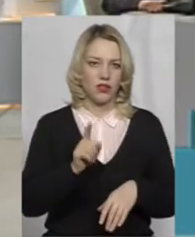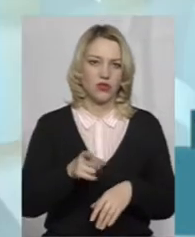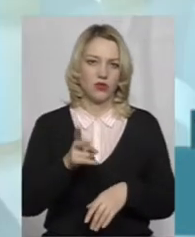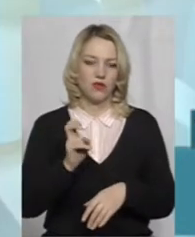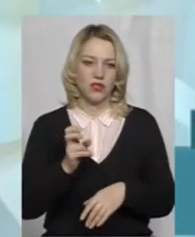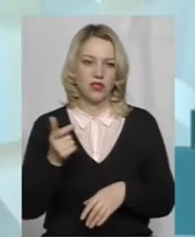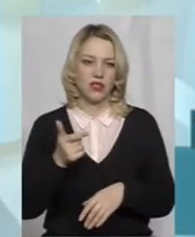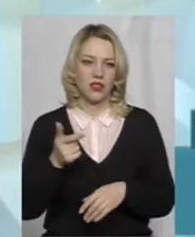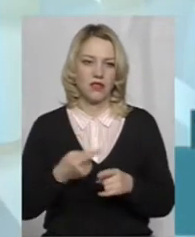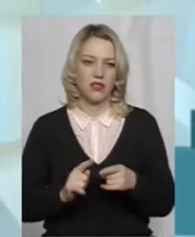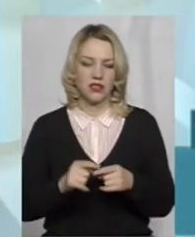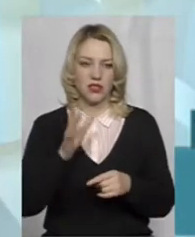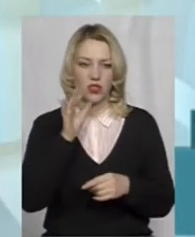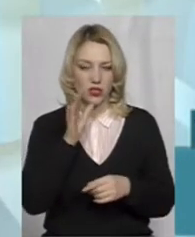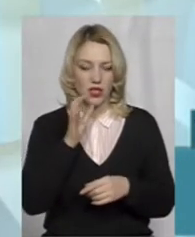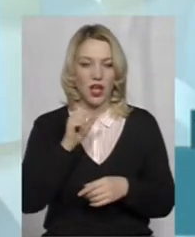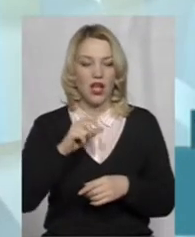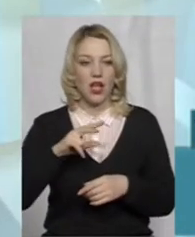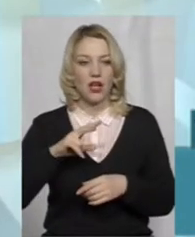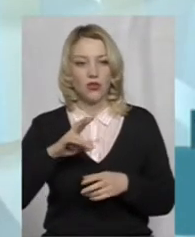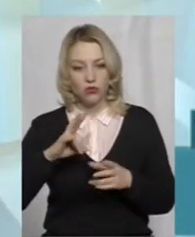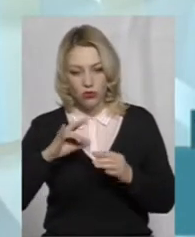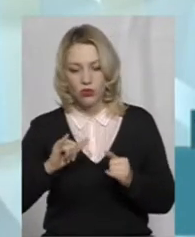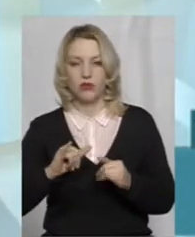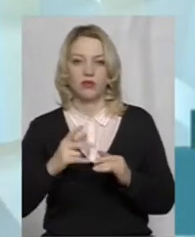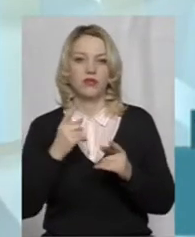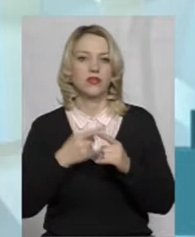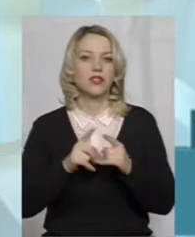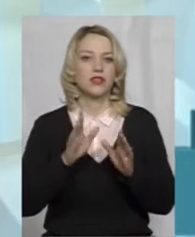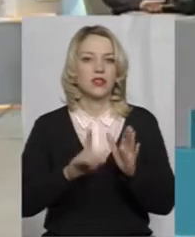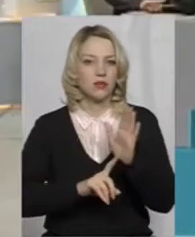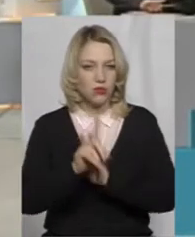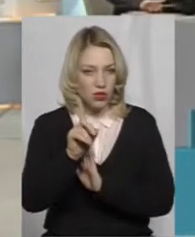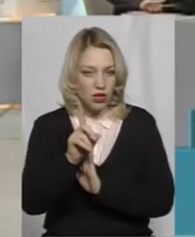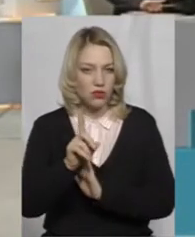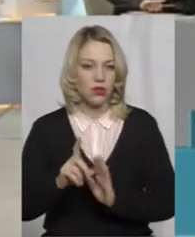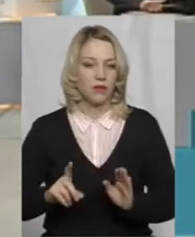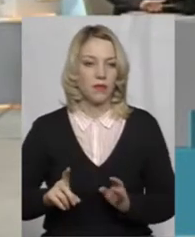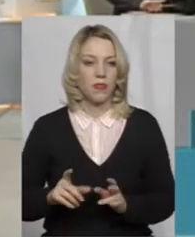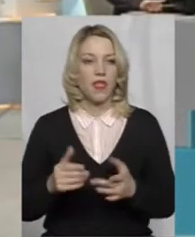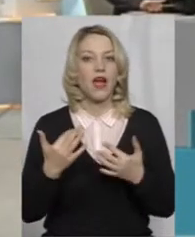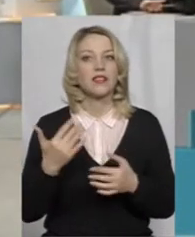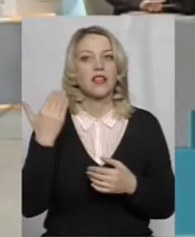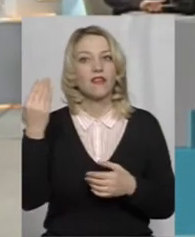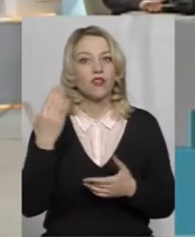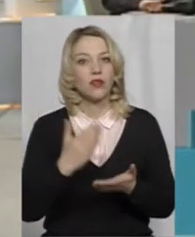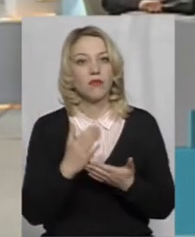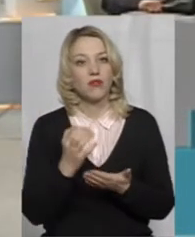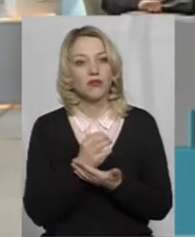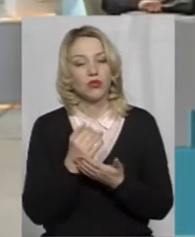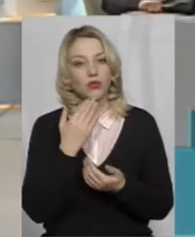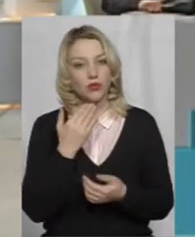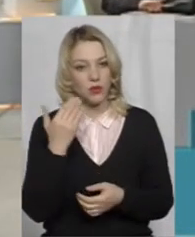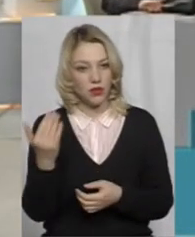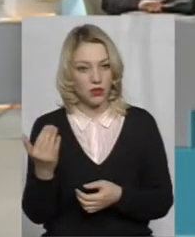гривень за цей час. Ну, ліха біда начало, тому… А скільки вони мають перечислить, перерахувати?